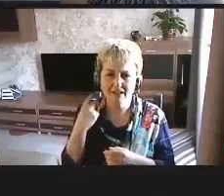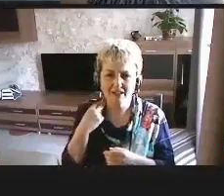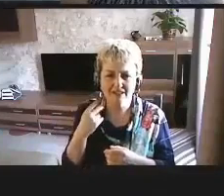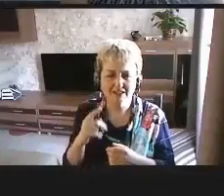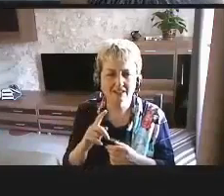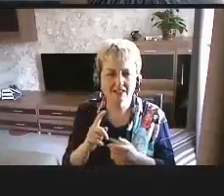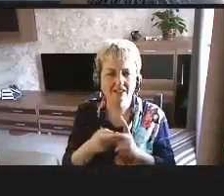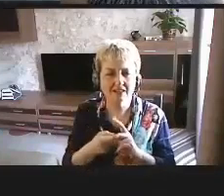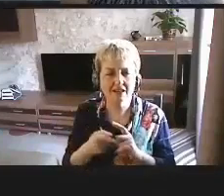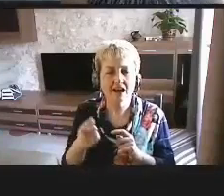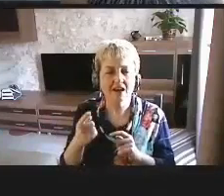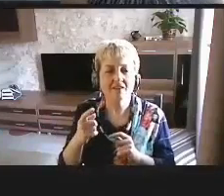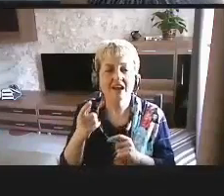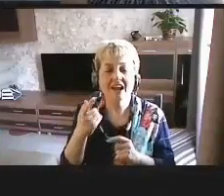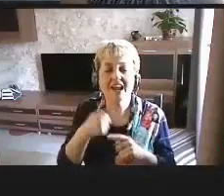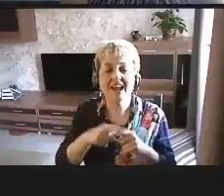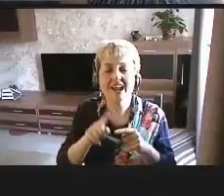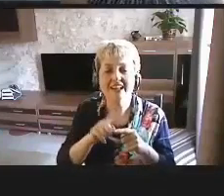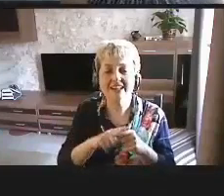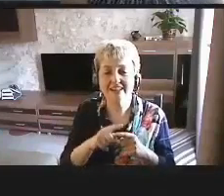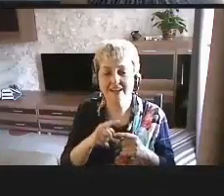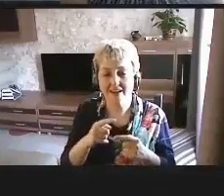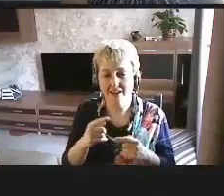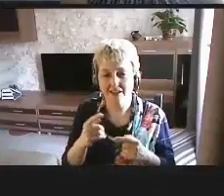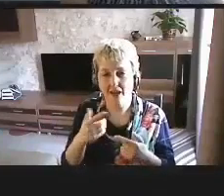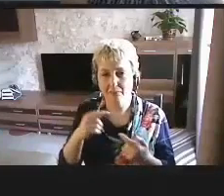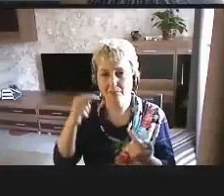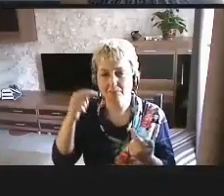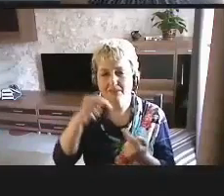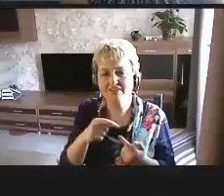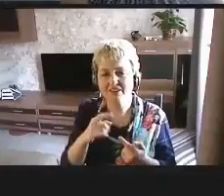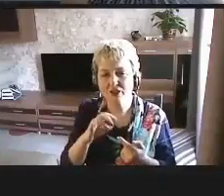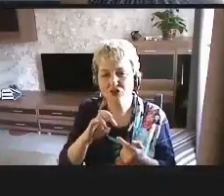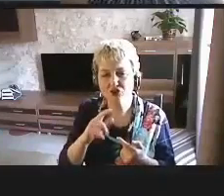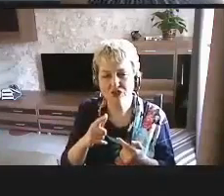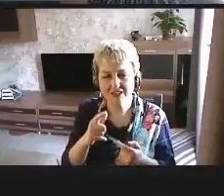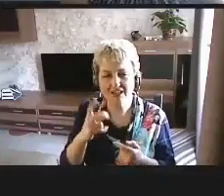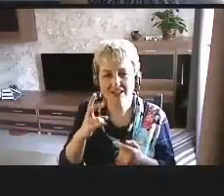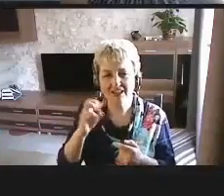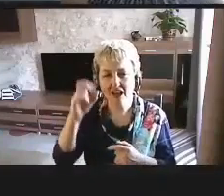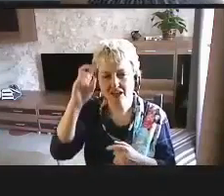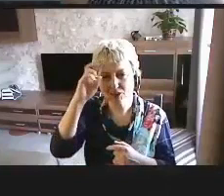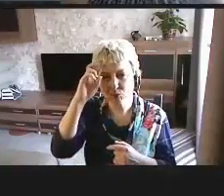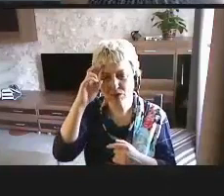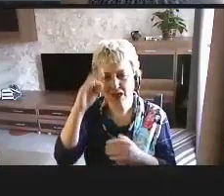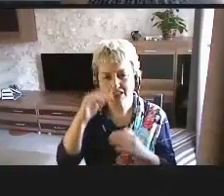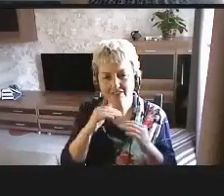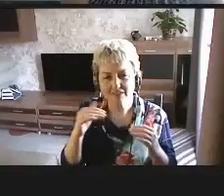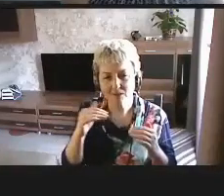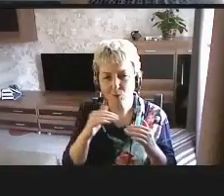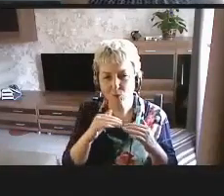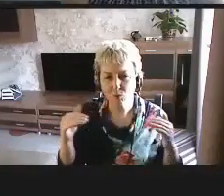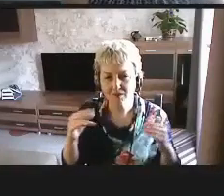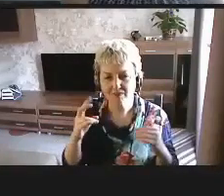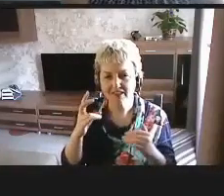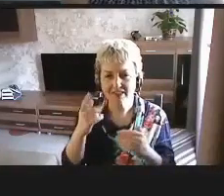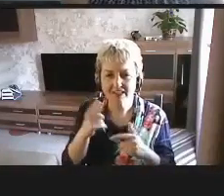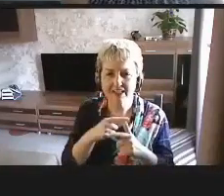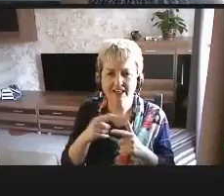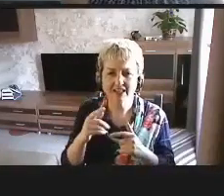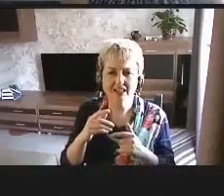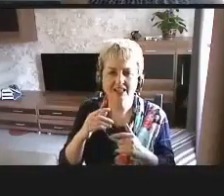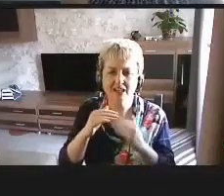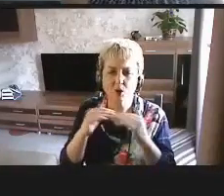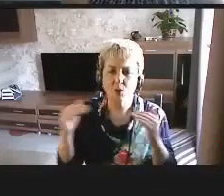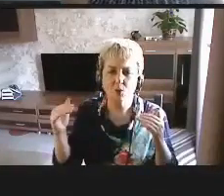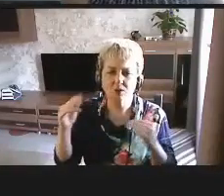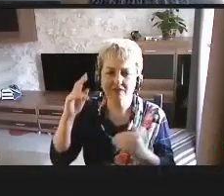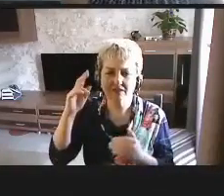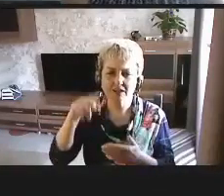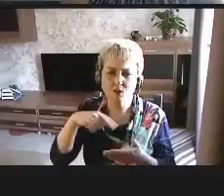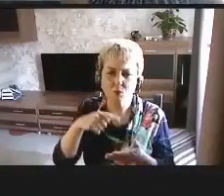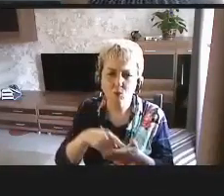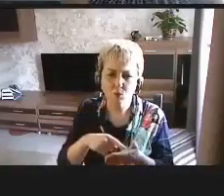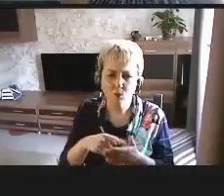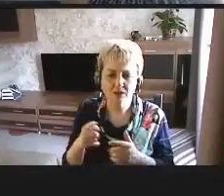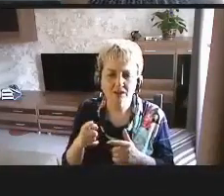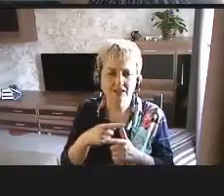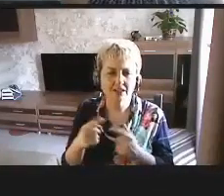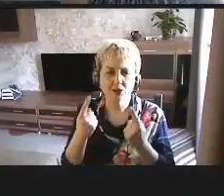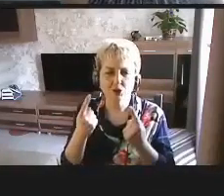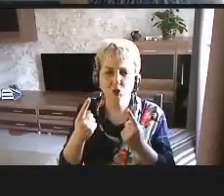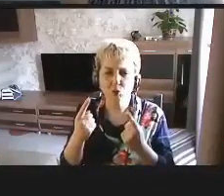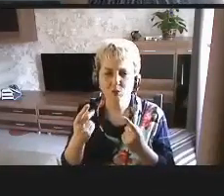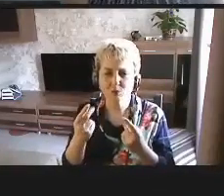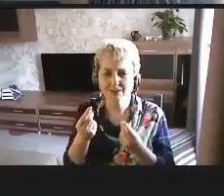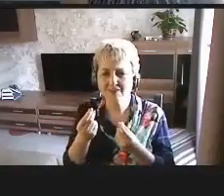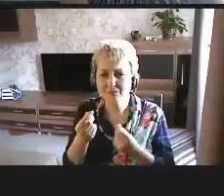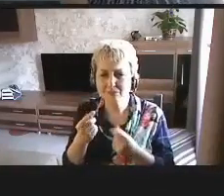То есть это приверженность на государственном уровне или на уровне города, или на уровне крупного